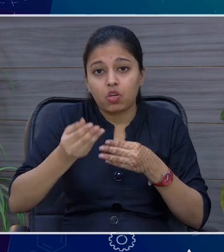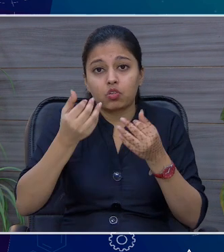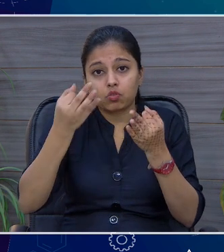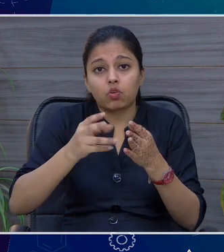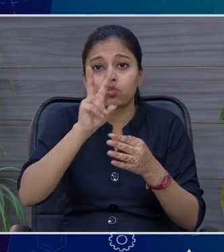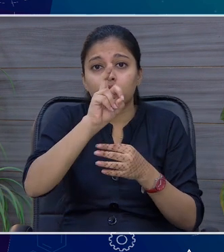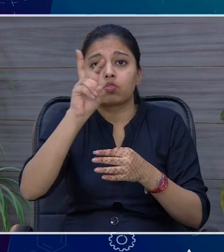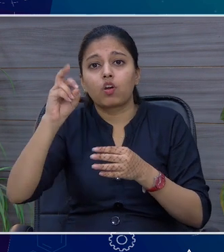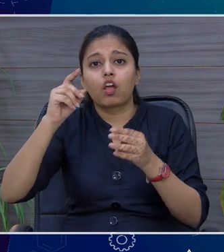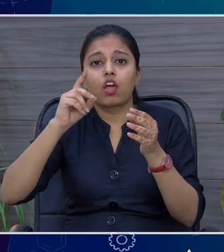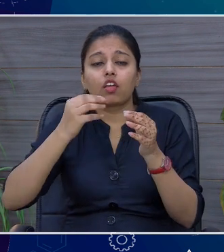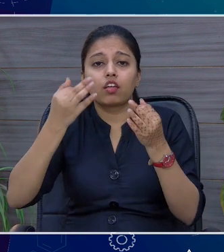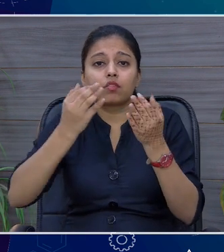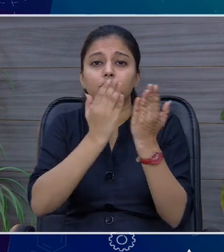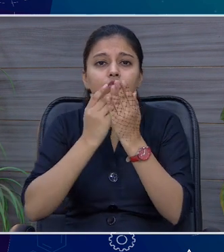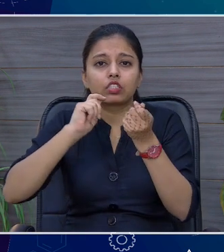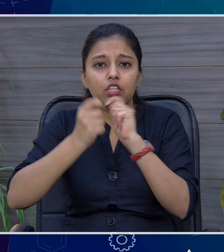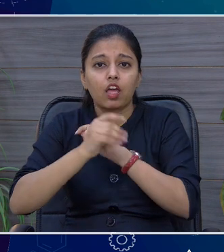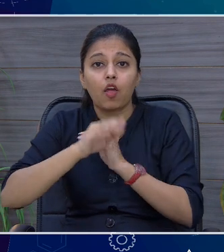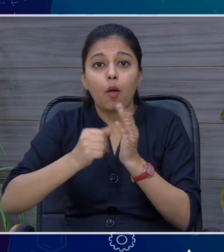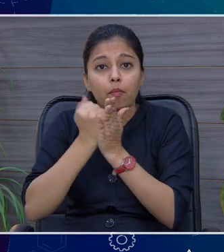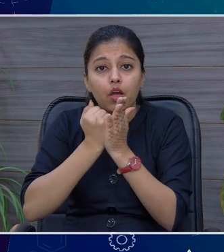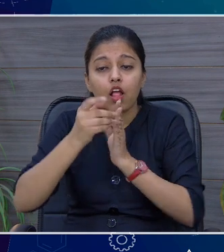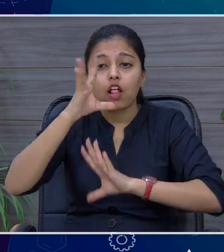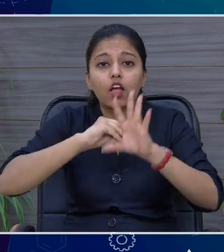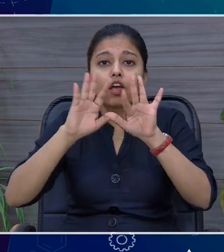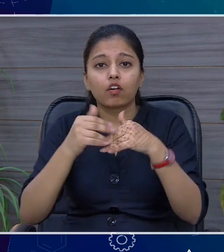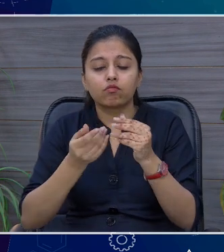2020 आई है उसमें भी प्रेक्टिकल लर्निंग पर बहुत ज़्यान दिया जा